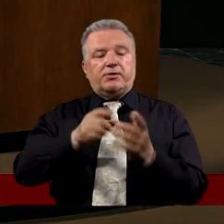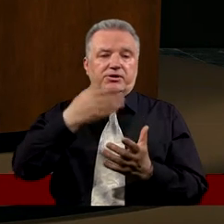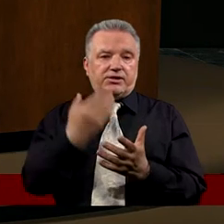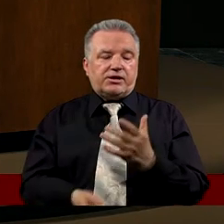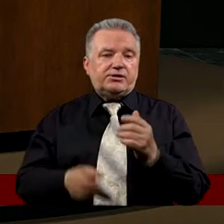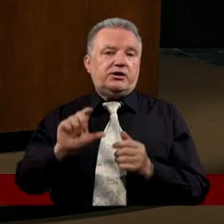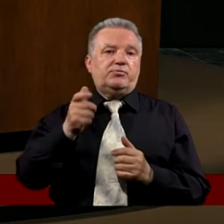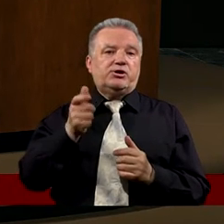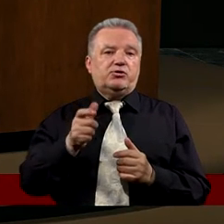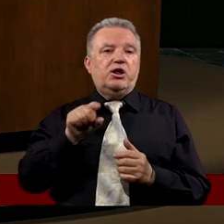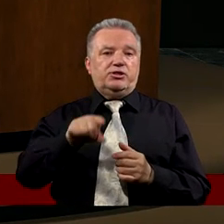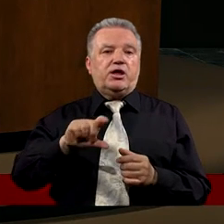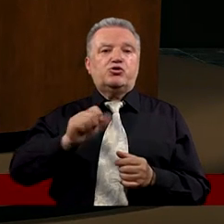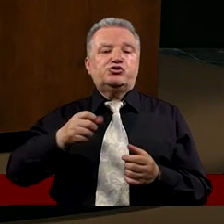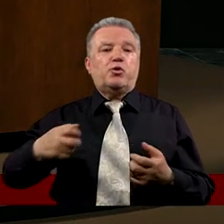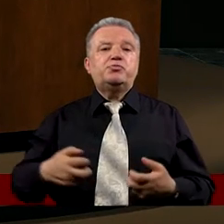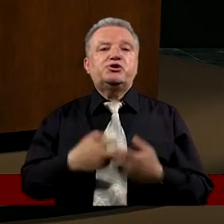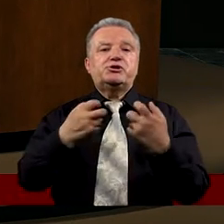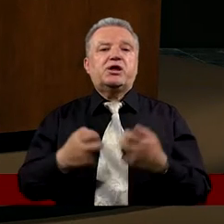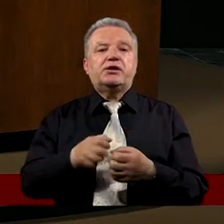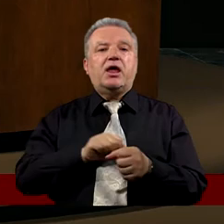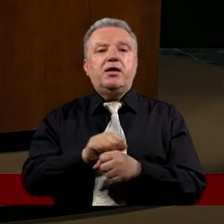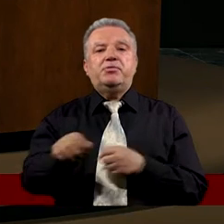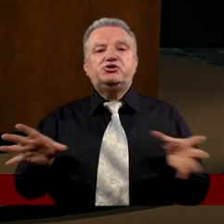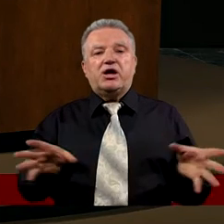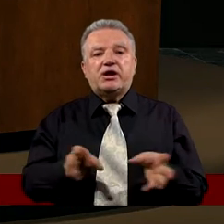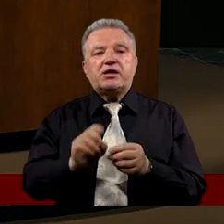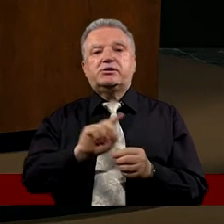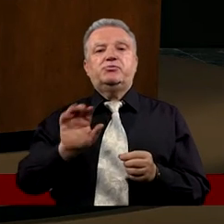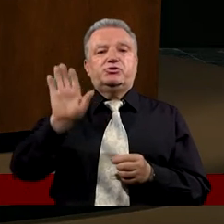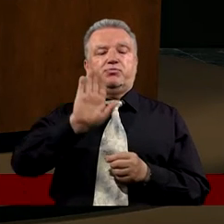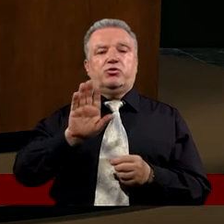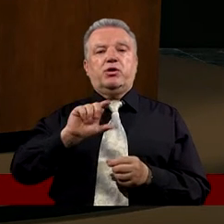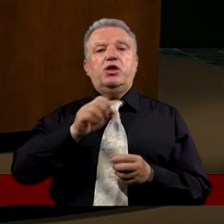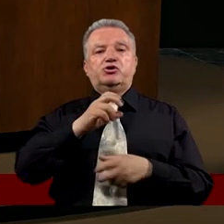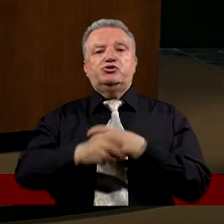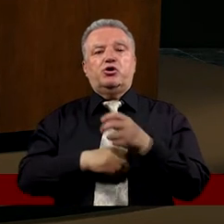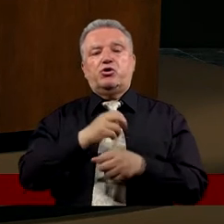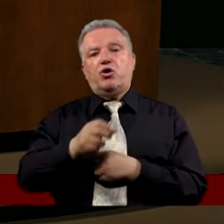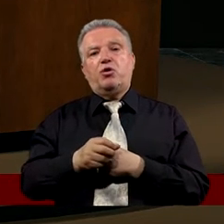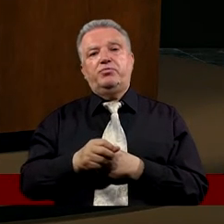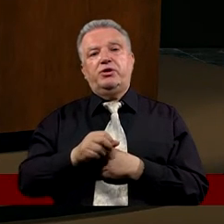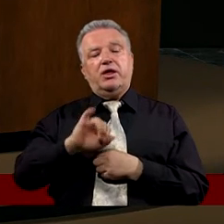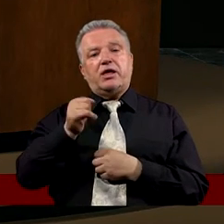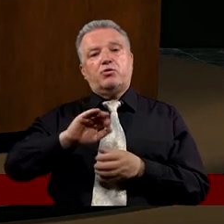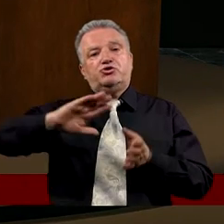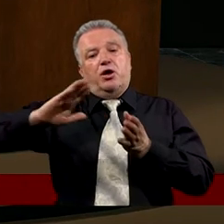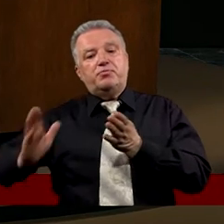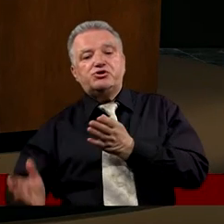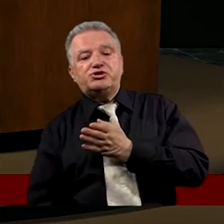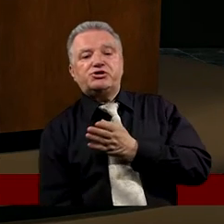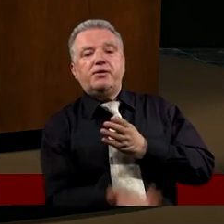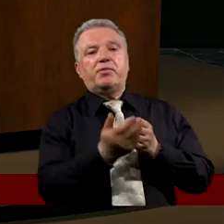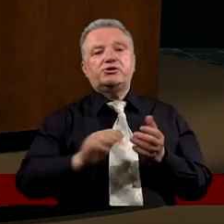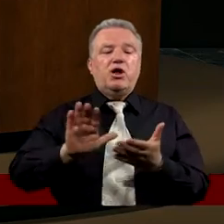Czego? Tego co przeszkadza nam być z Bogiem Może tego co robi pewnego rodzaju Przepaść